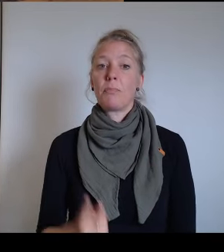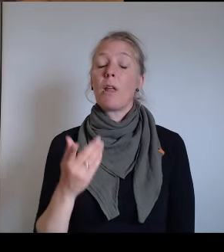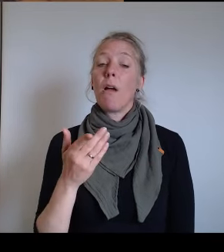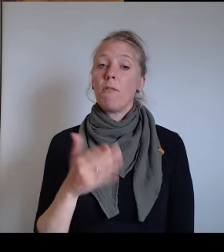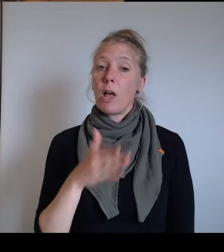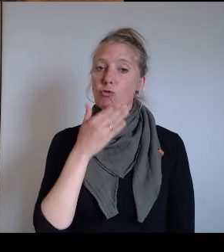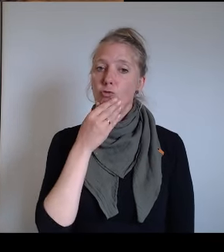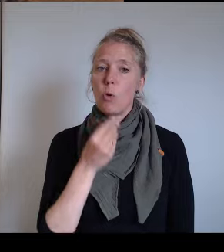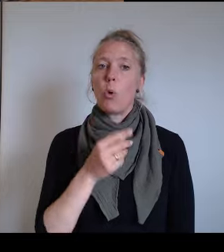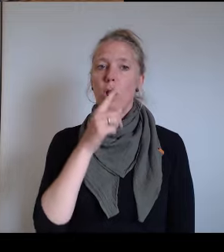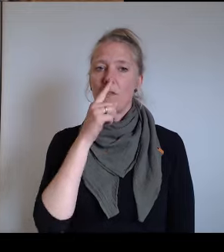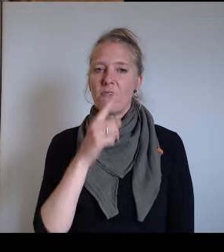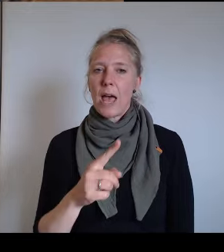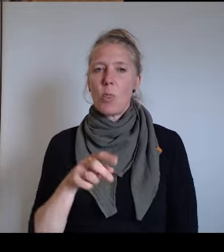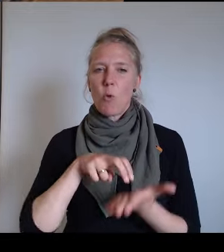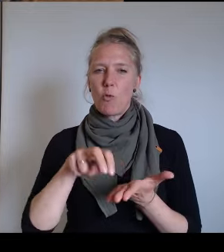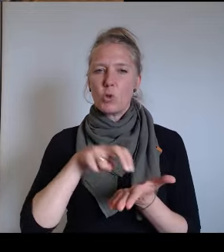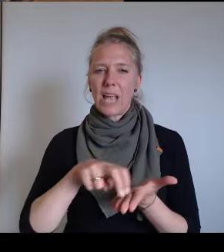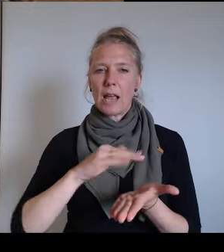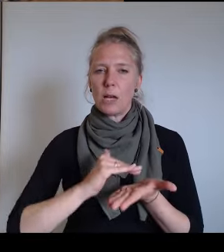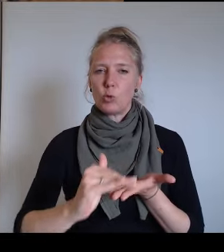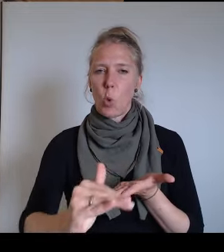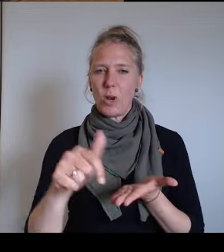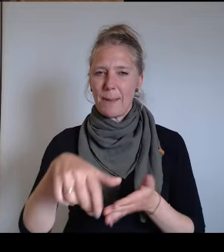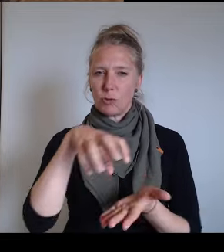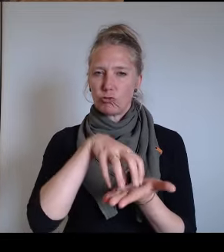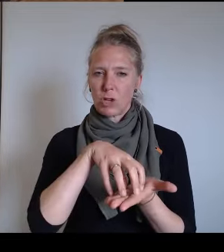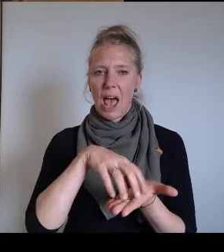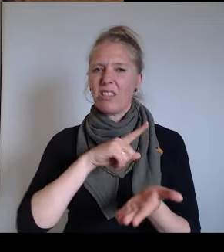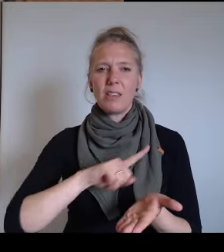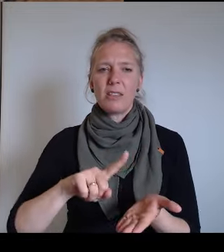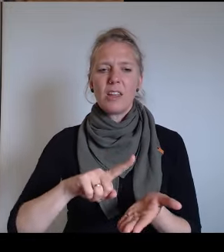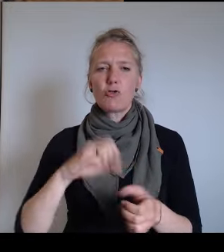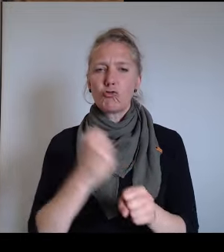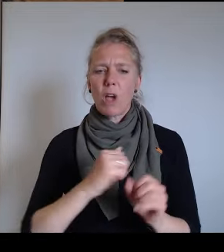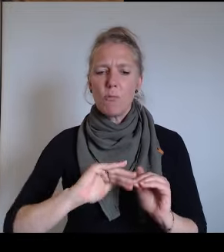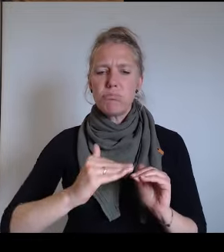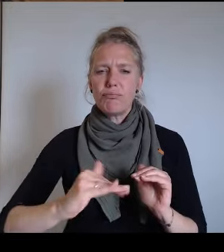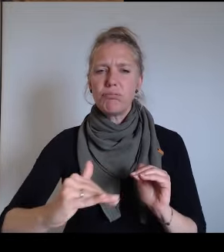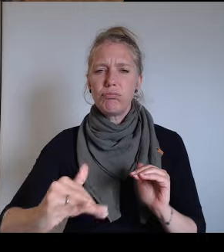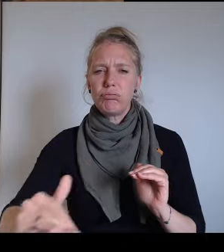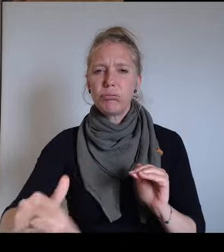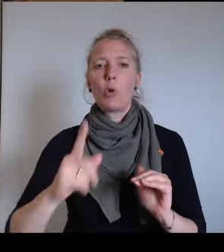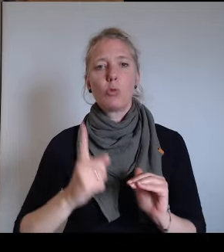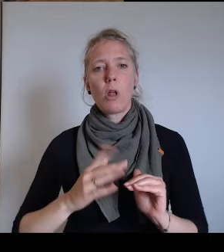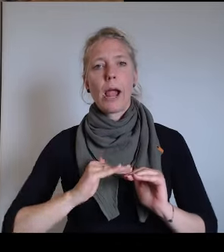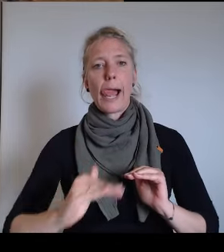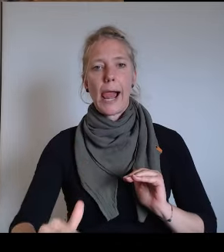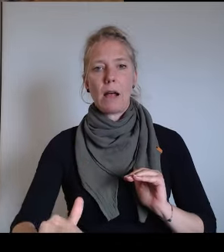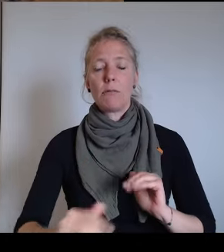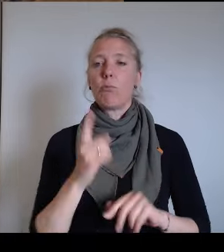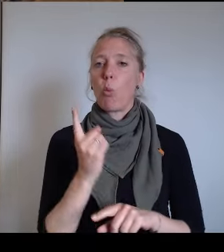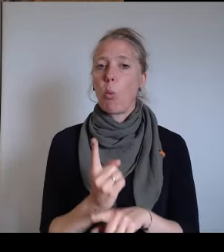Es wäre schön, wenn der Boden in der Fußgängerzone nicht zu unegen wäre. Es gibt nicht genug barrierefreien